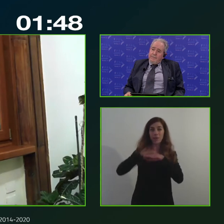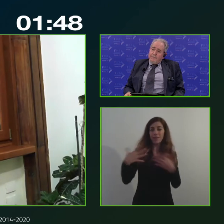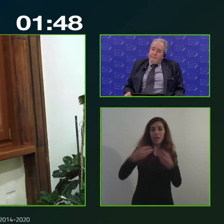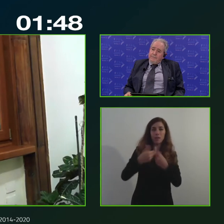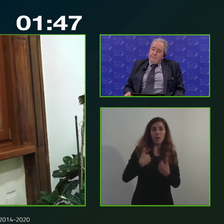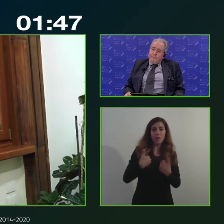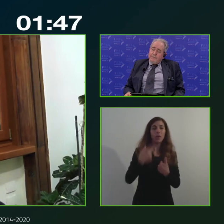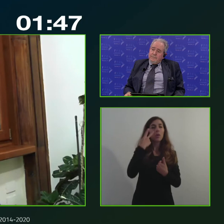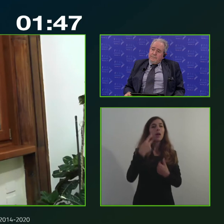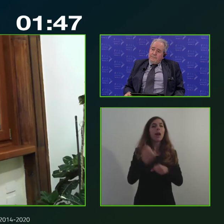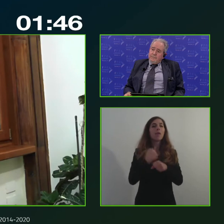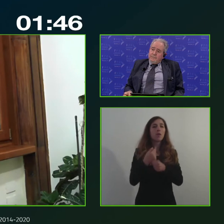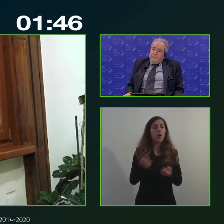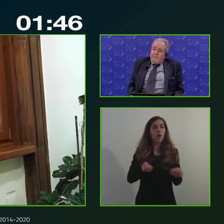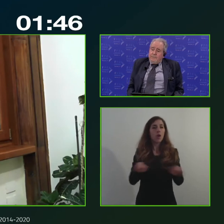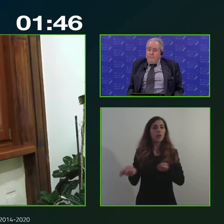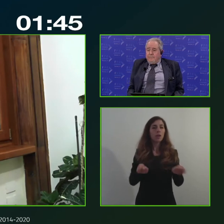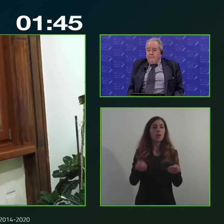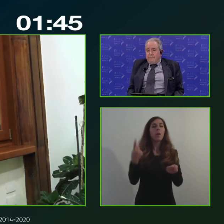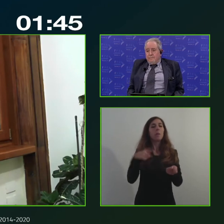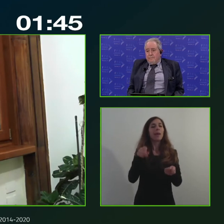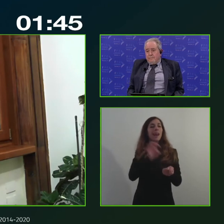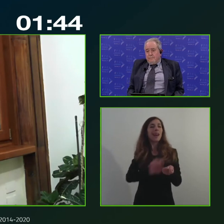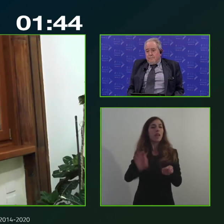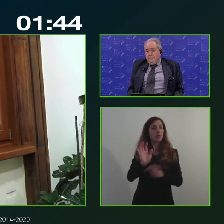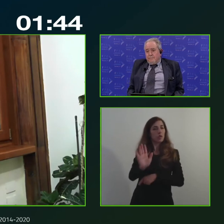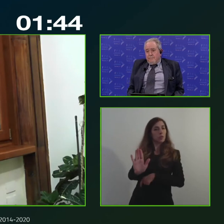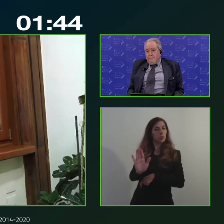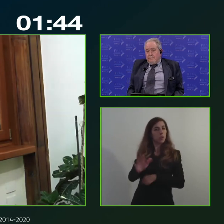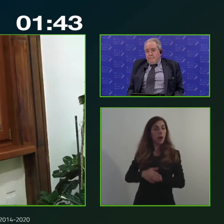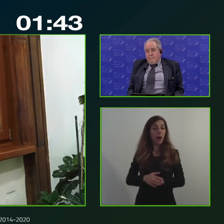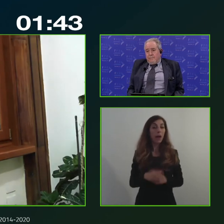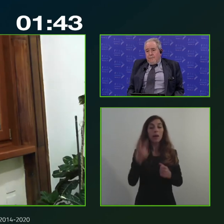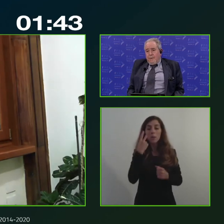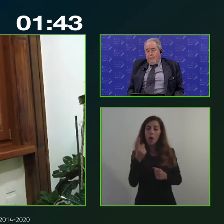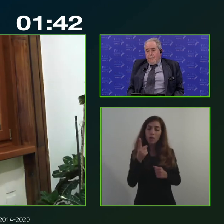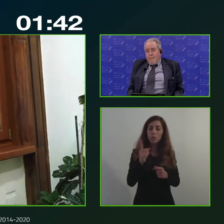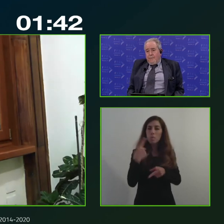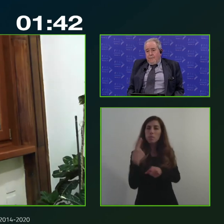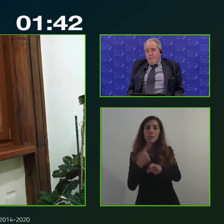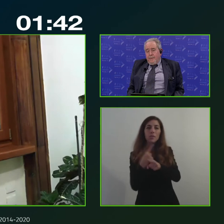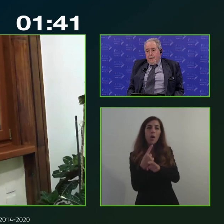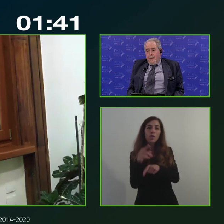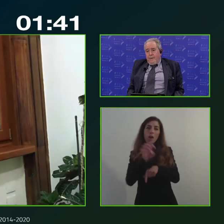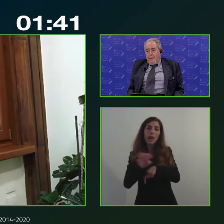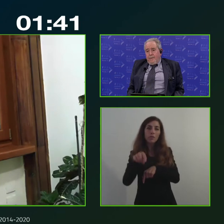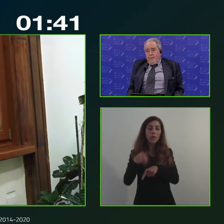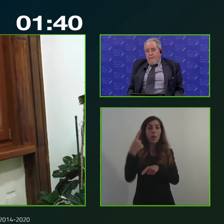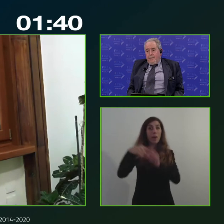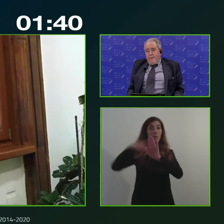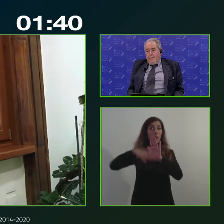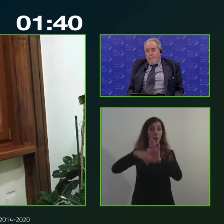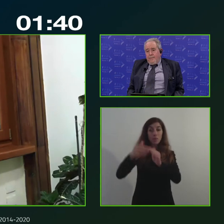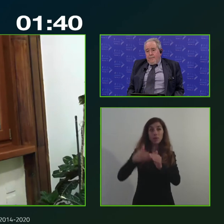diciamo di coordinamento su tutto il territorio della sua regione per definire quelli che sono i fabbisogni di quella regione per la prossima programmazione del